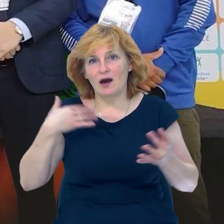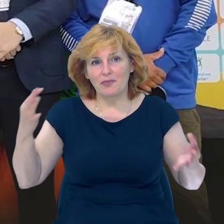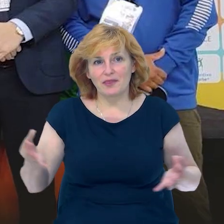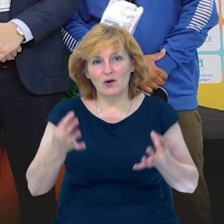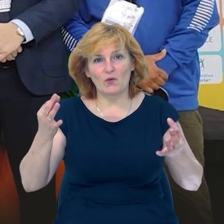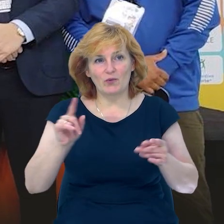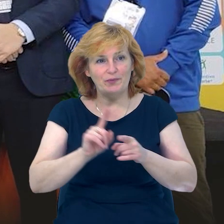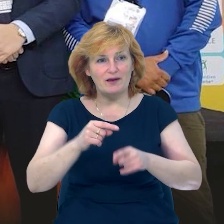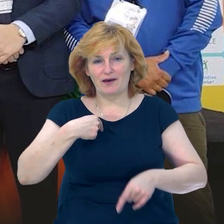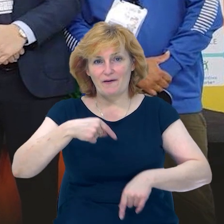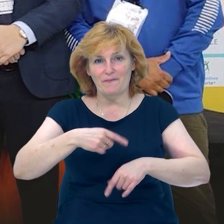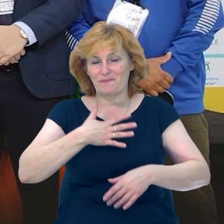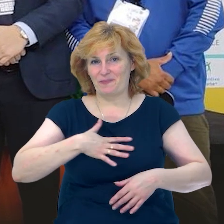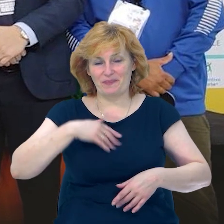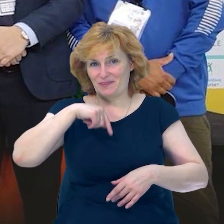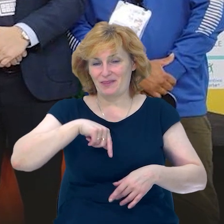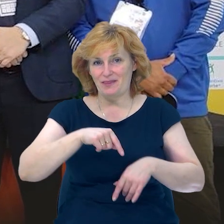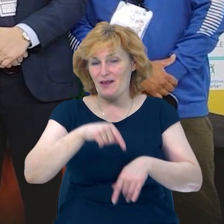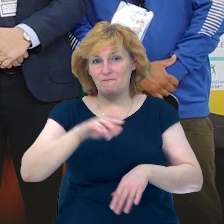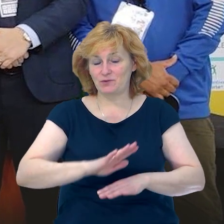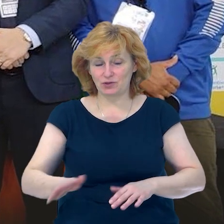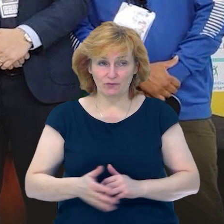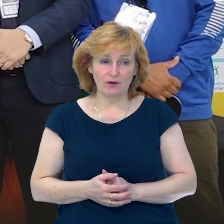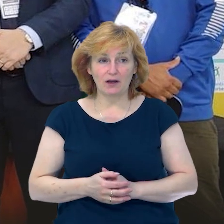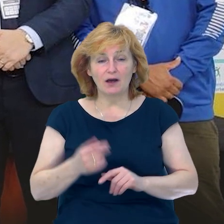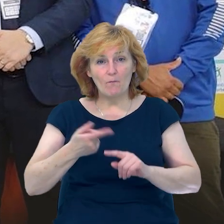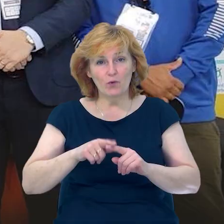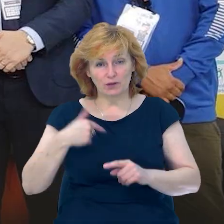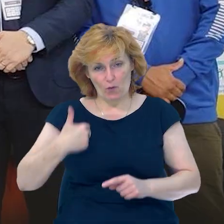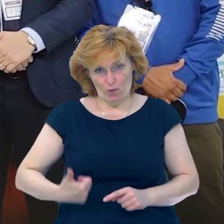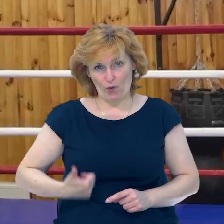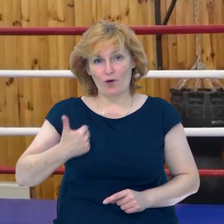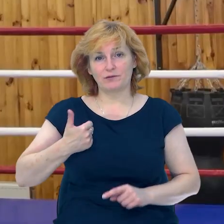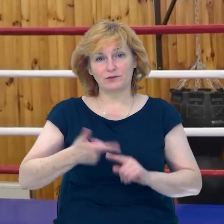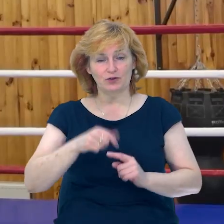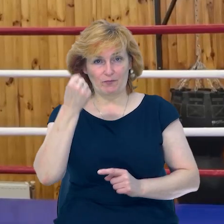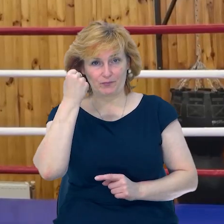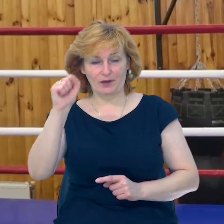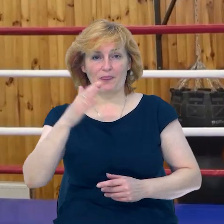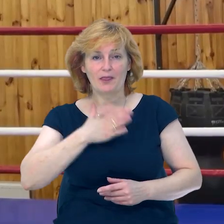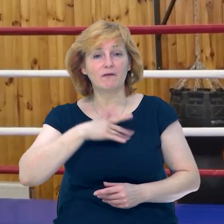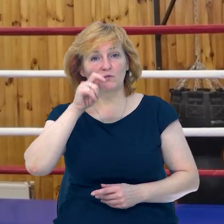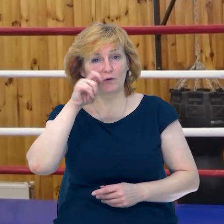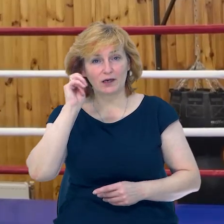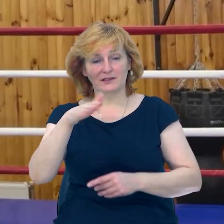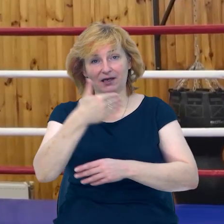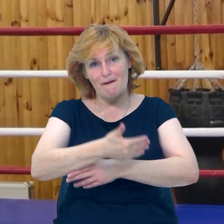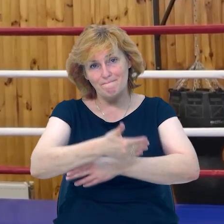таких емоцій не переживала. Горжуся, що це була іменно Україна. Наш український прапор.